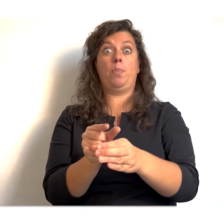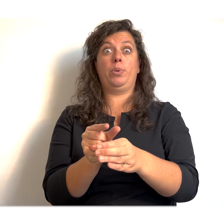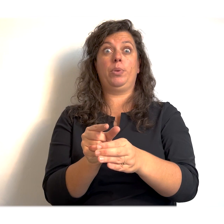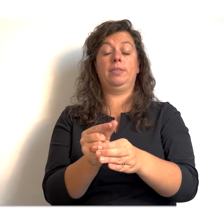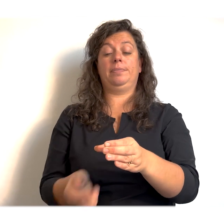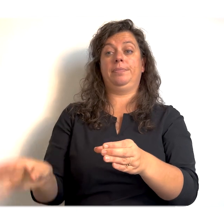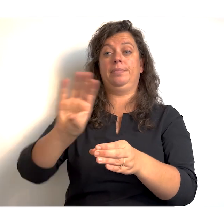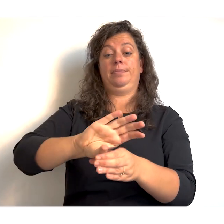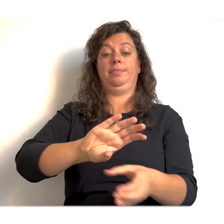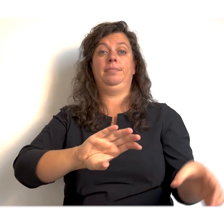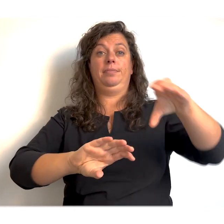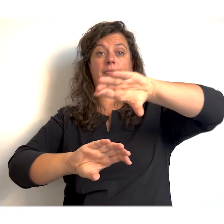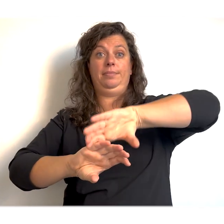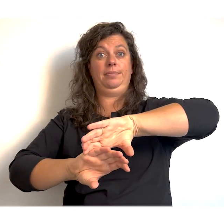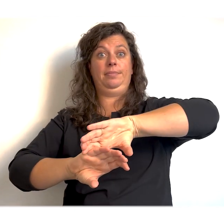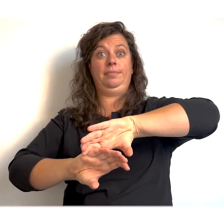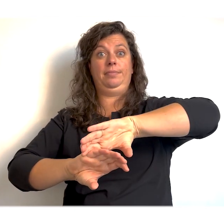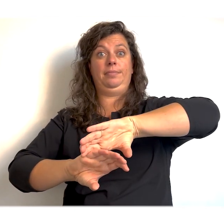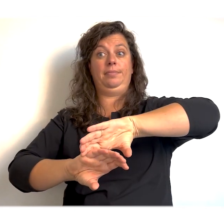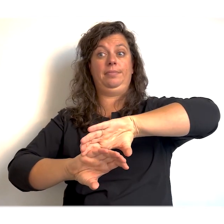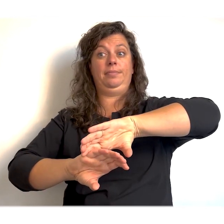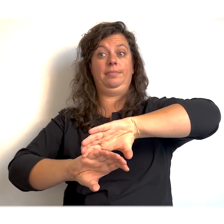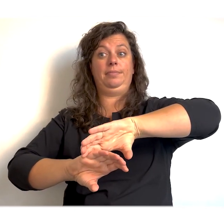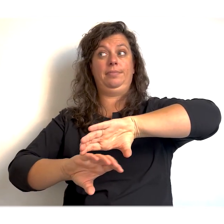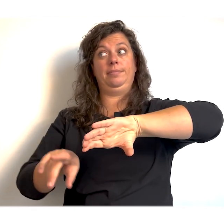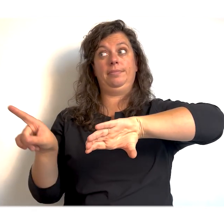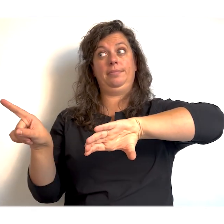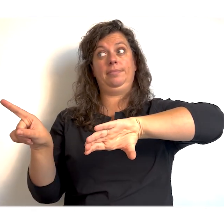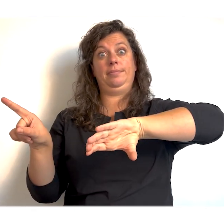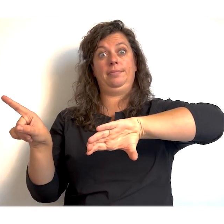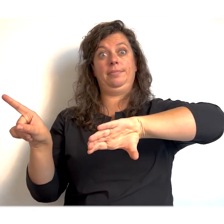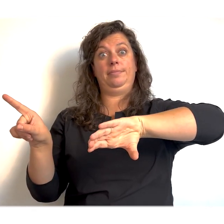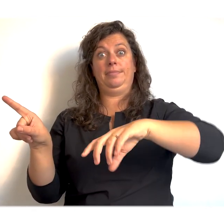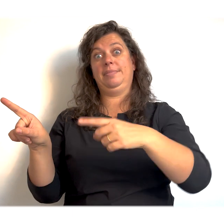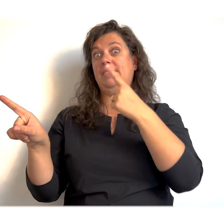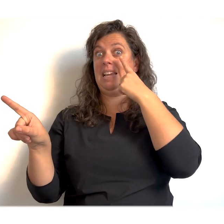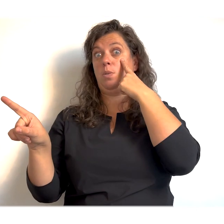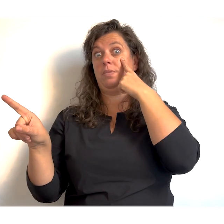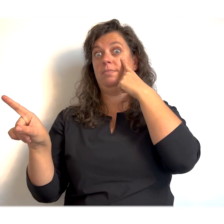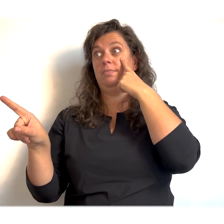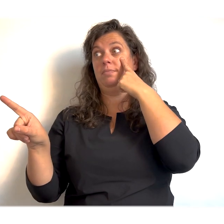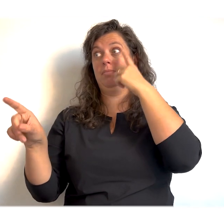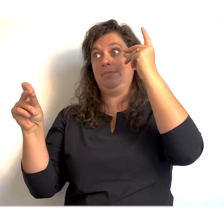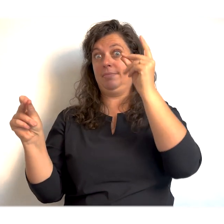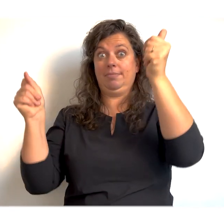Ik leg de beker met de andere bekers. Dan ga ik weer alleen maar in mijn vingers te knippen.